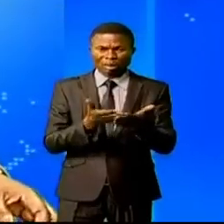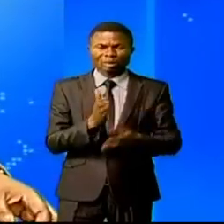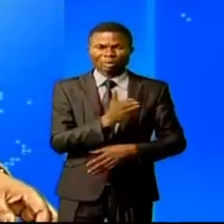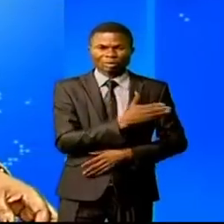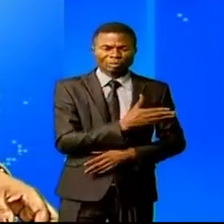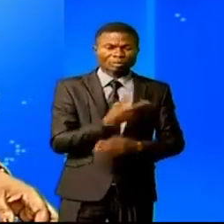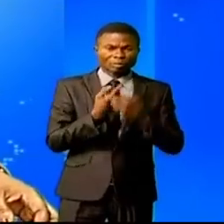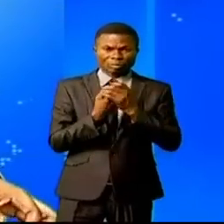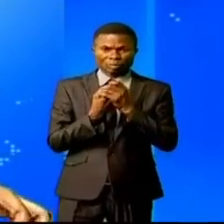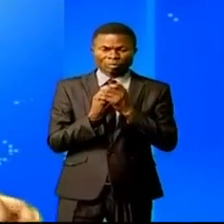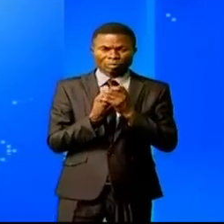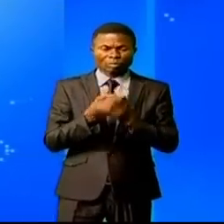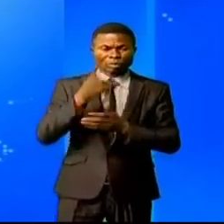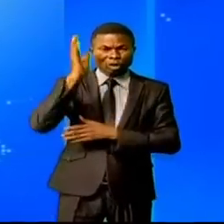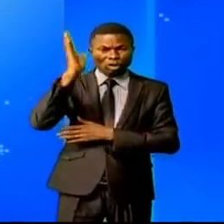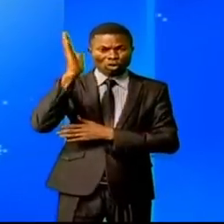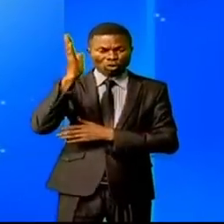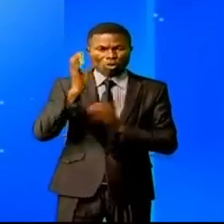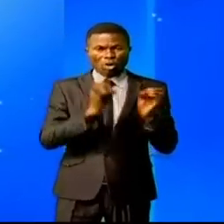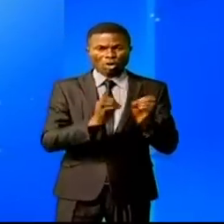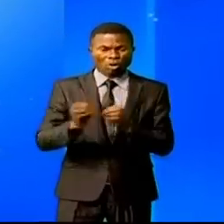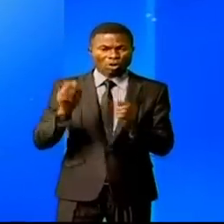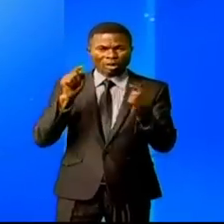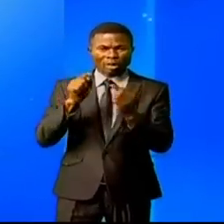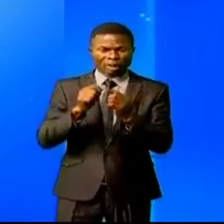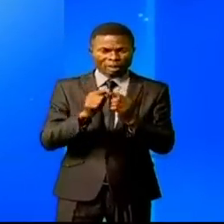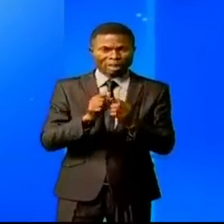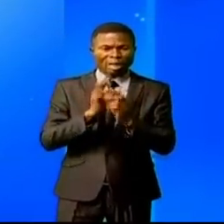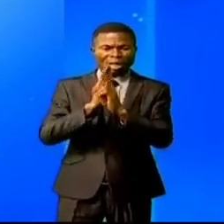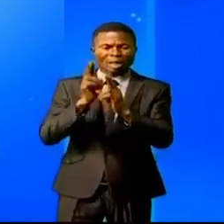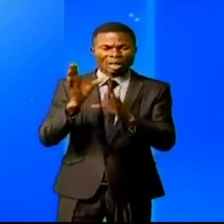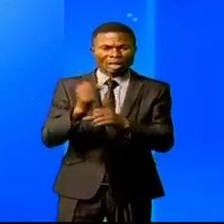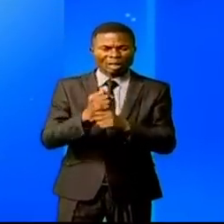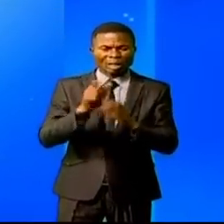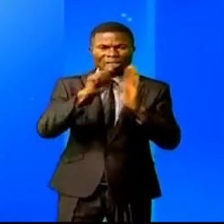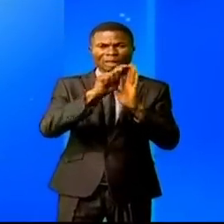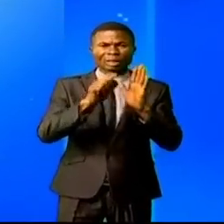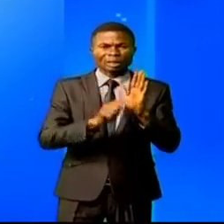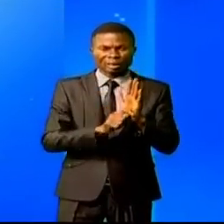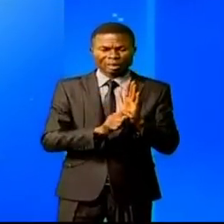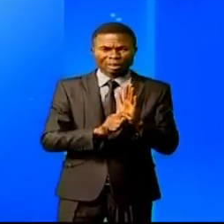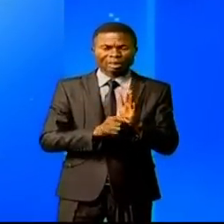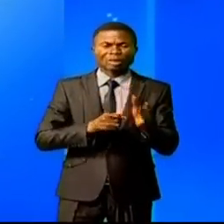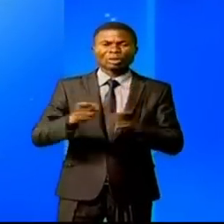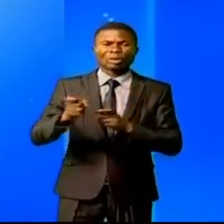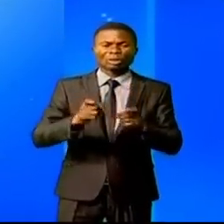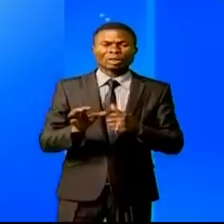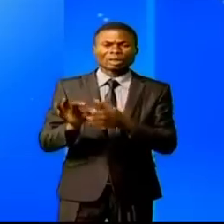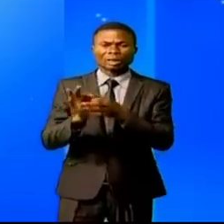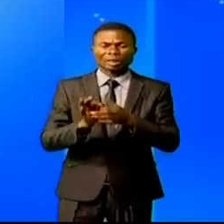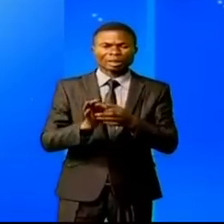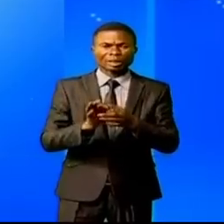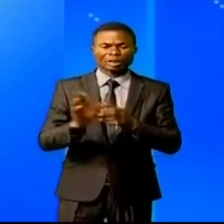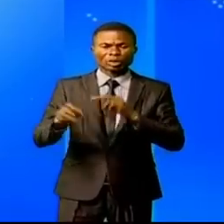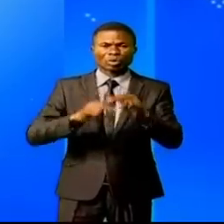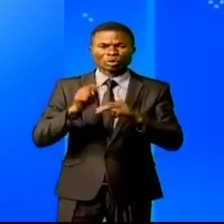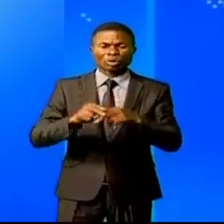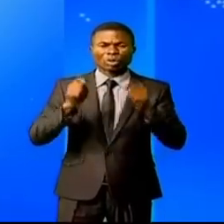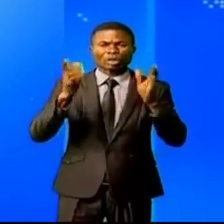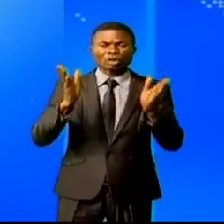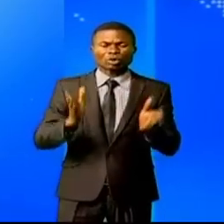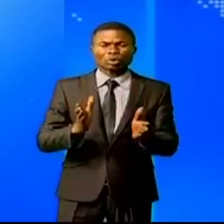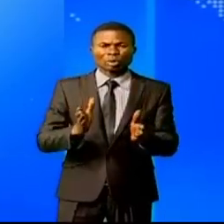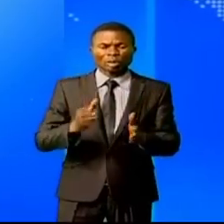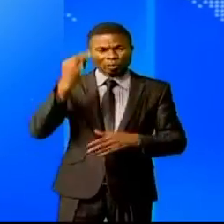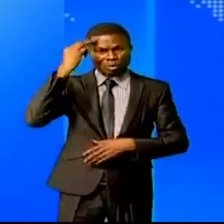Bientôt, un congrès sera organisé dans le but de restructurer quelques textes qui régissent l'Union nationale de la presse du Congo. Le